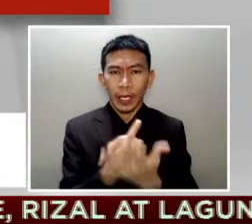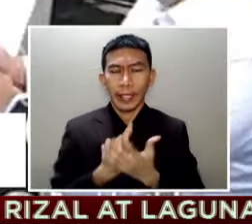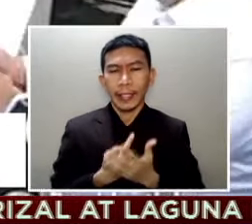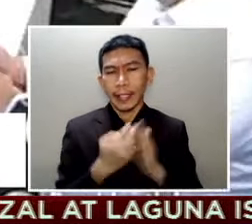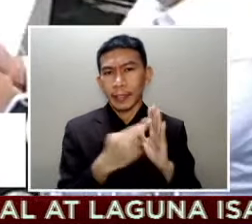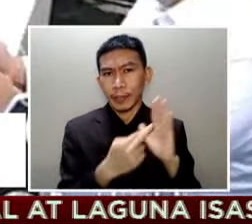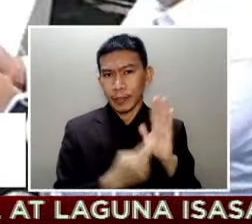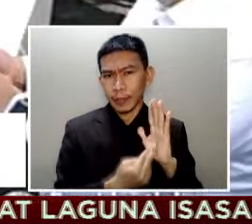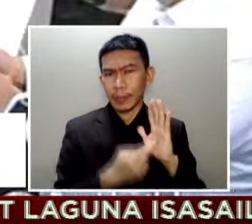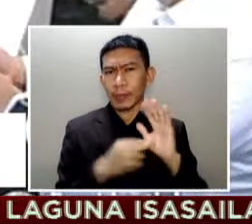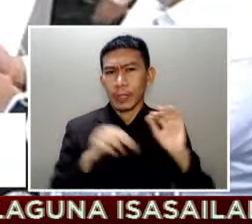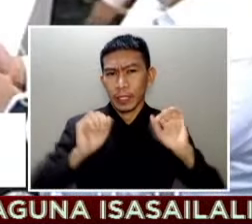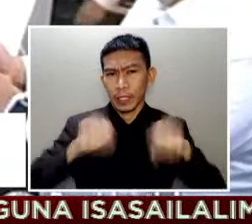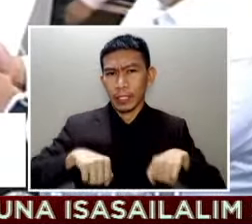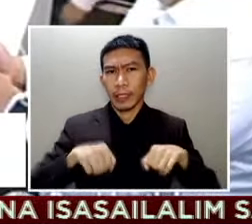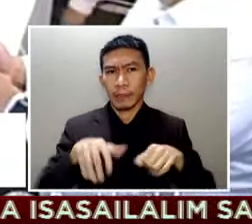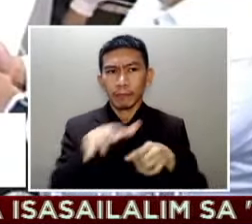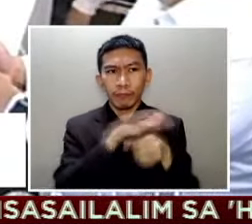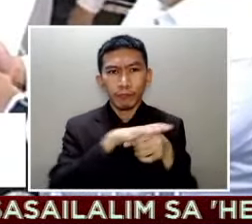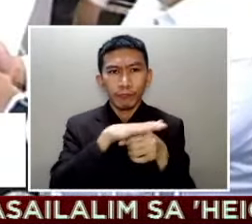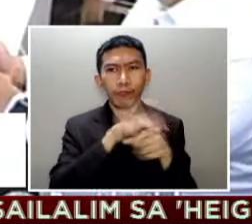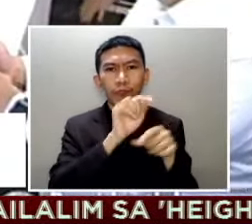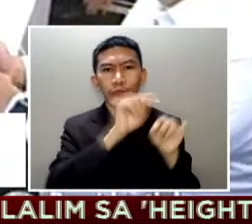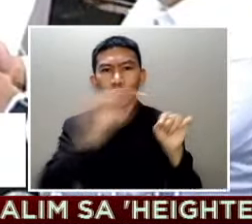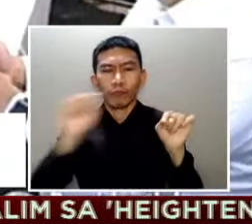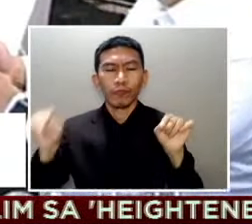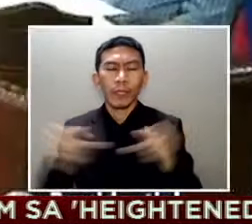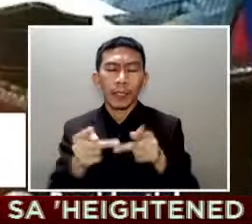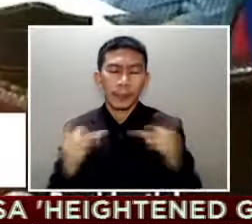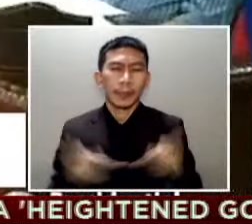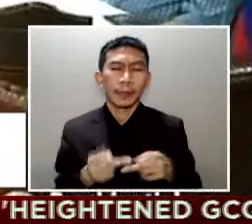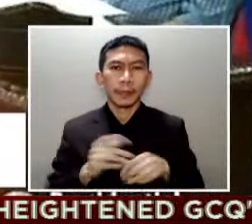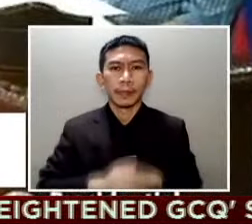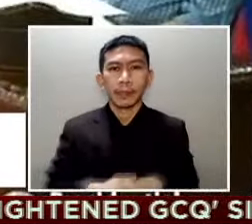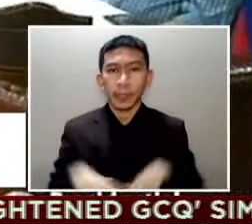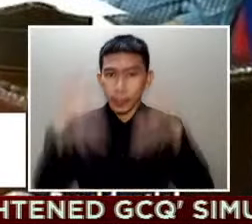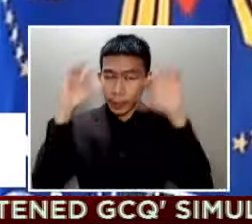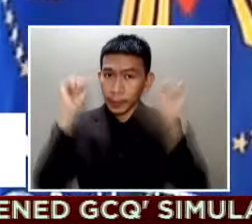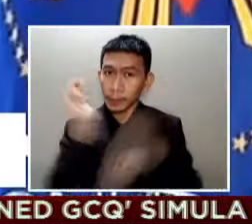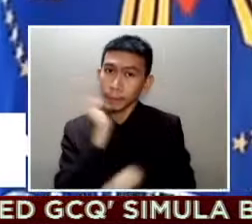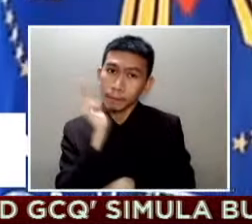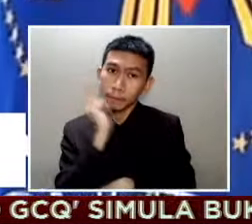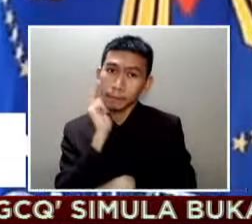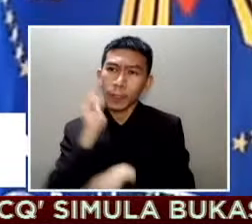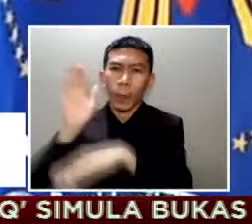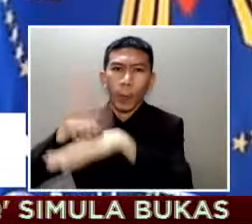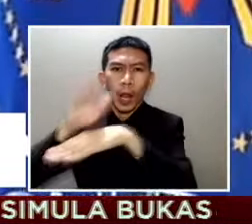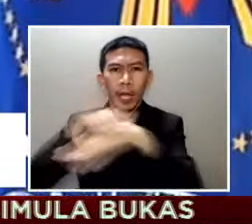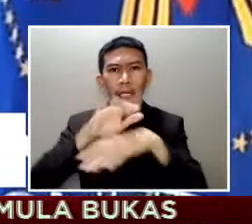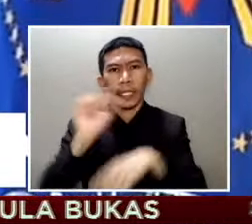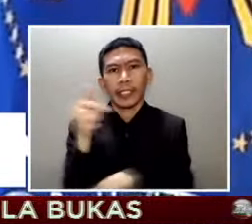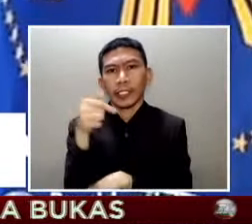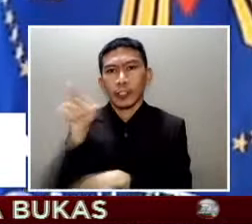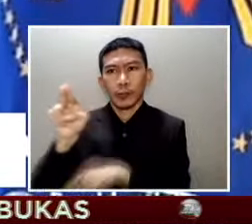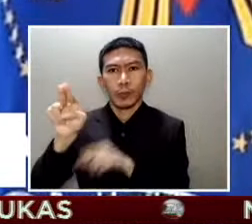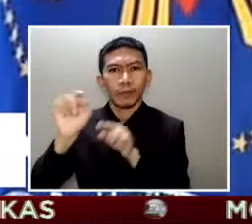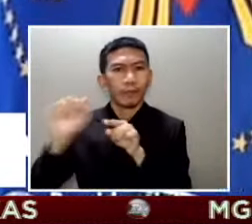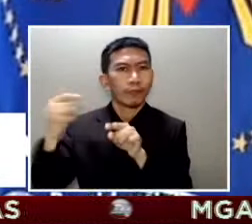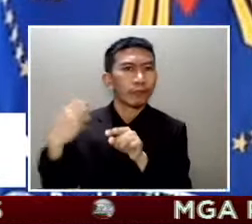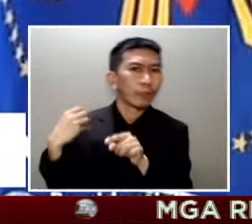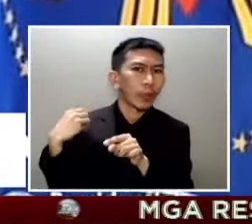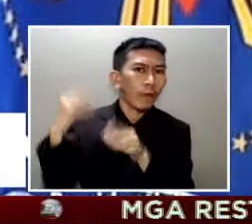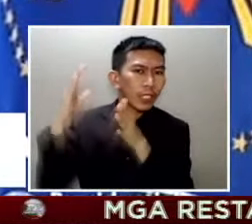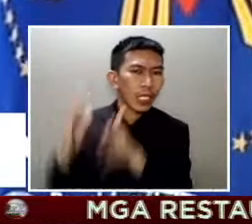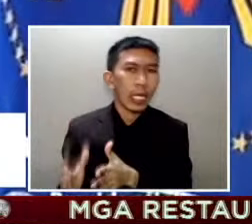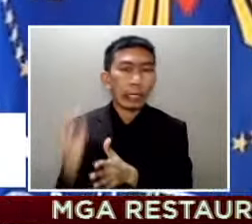localized. nagbabala naman si Pangulo Duterte sa mga lokal na opisyal na sila ang mananagot sa pagkakaroon ng